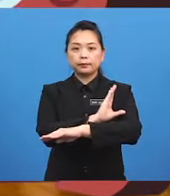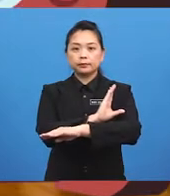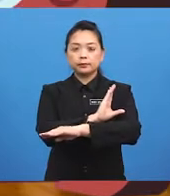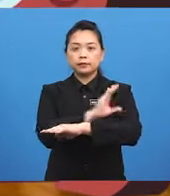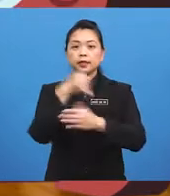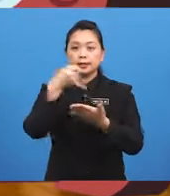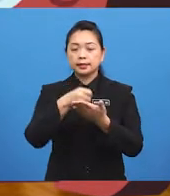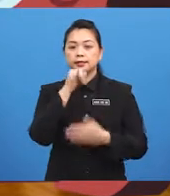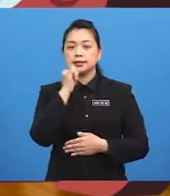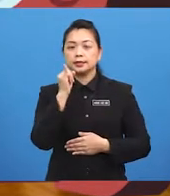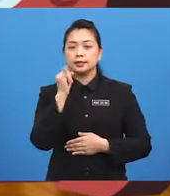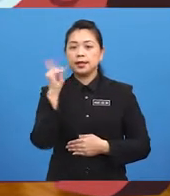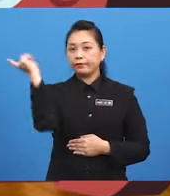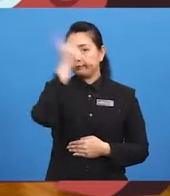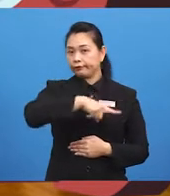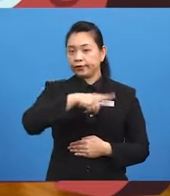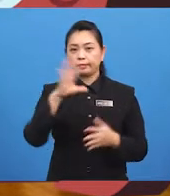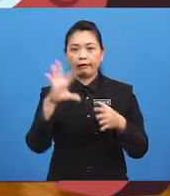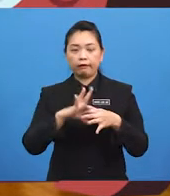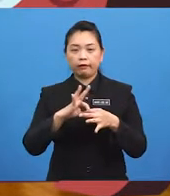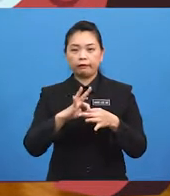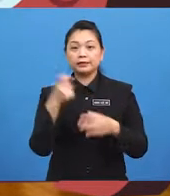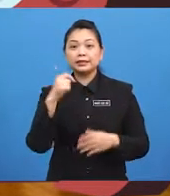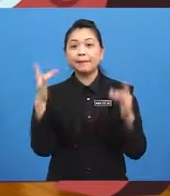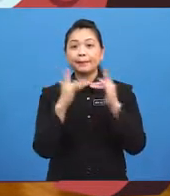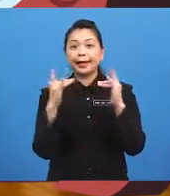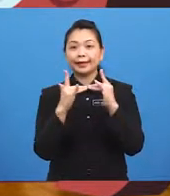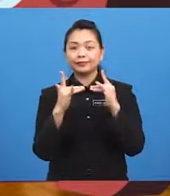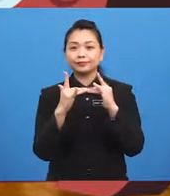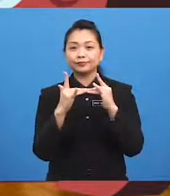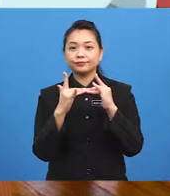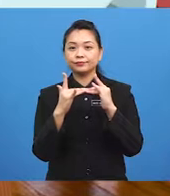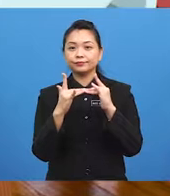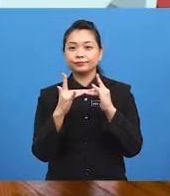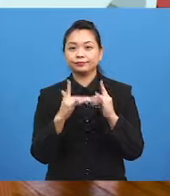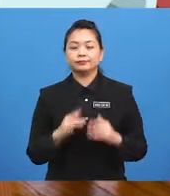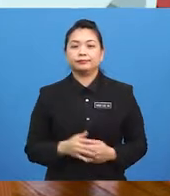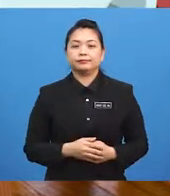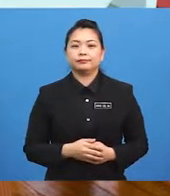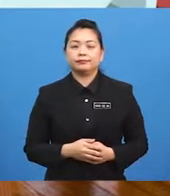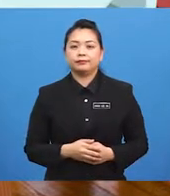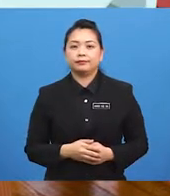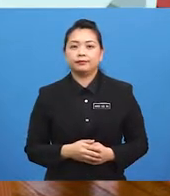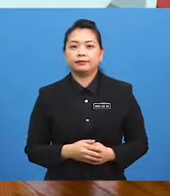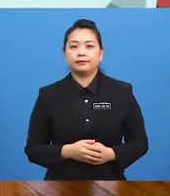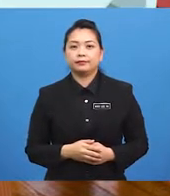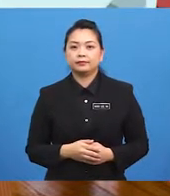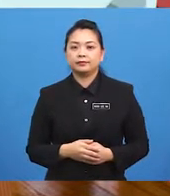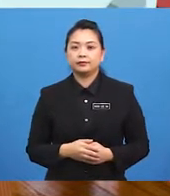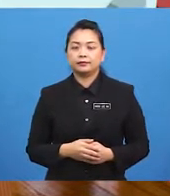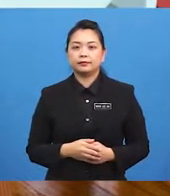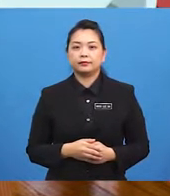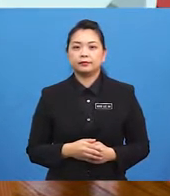It is in front of the bed Hmm, the